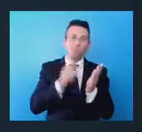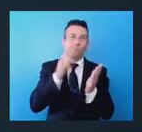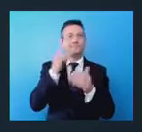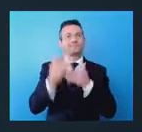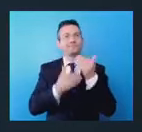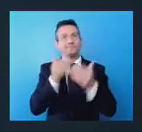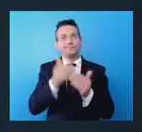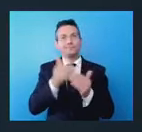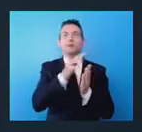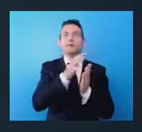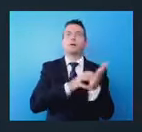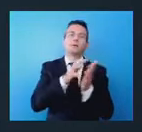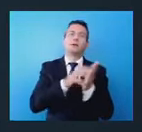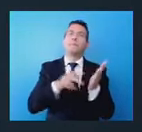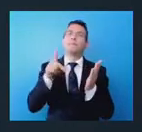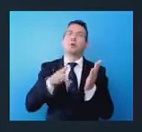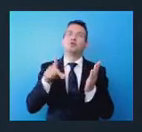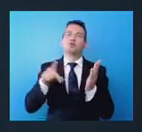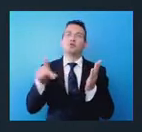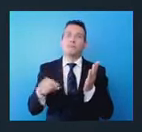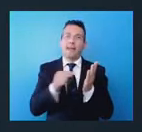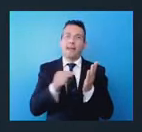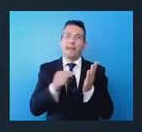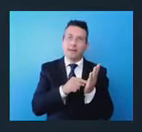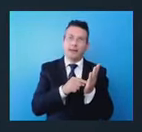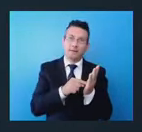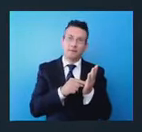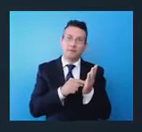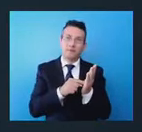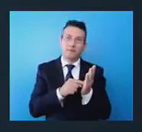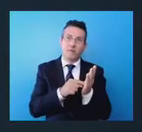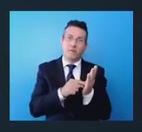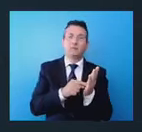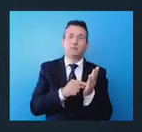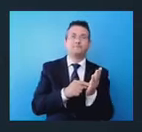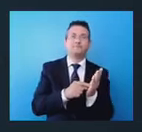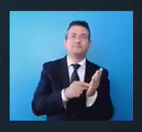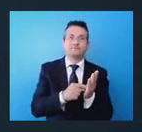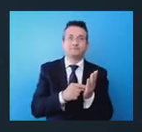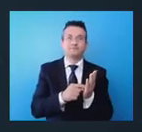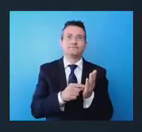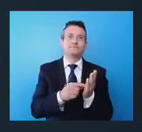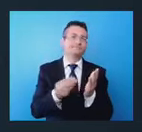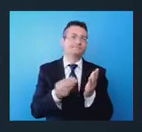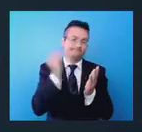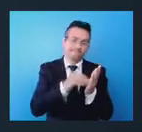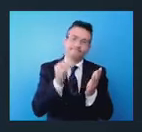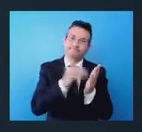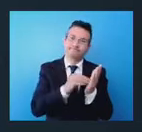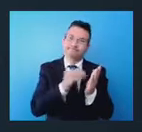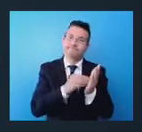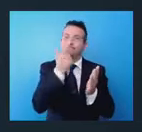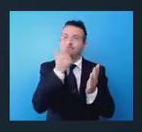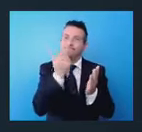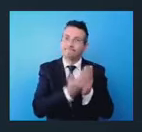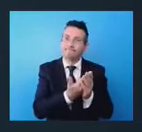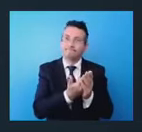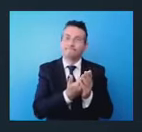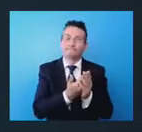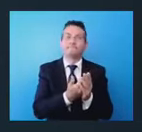paper e costruire la cassetta degli attrezzi giusta. Quindi oggi io,